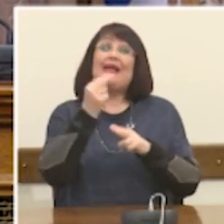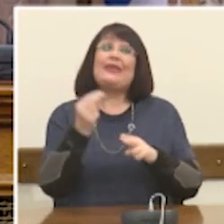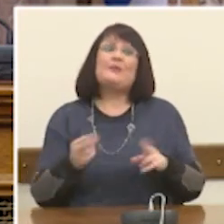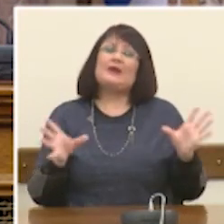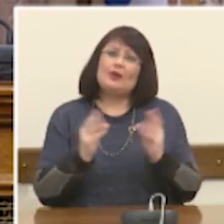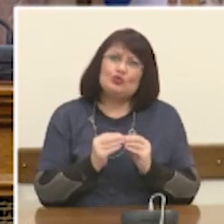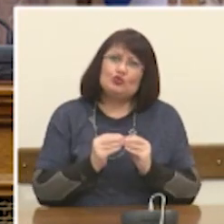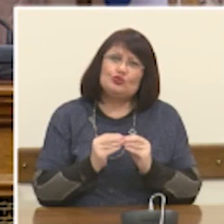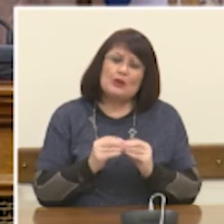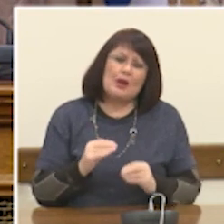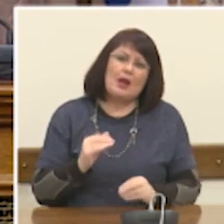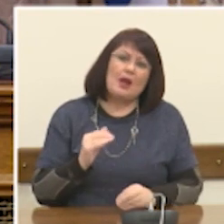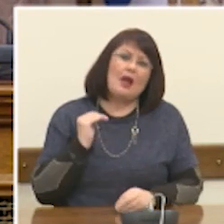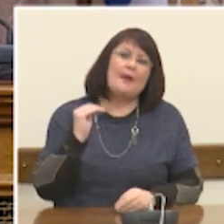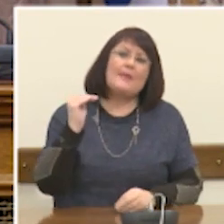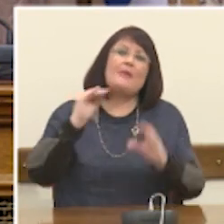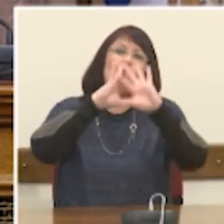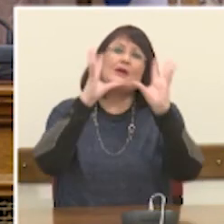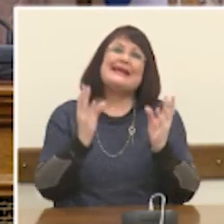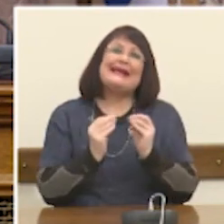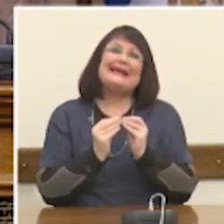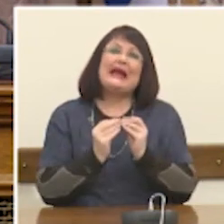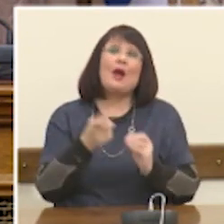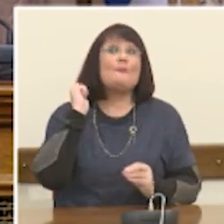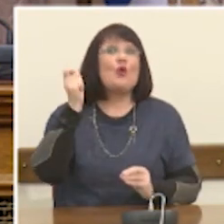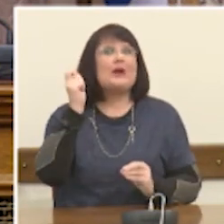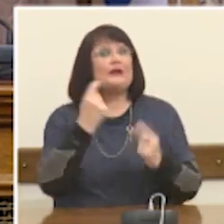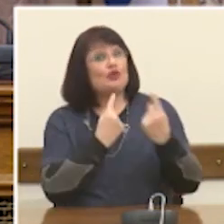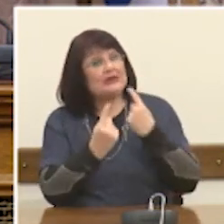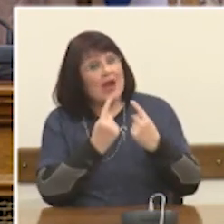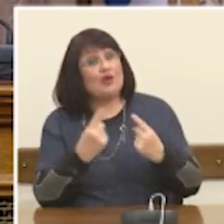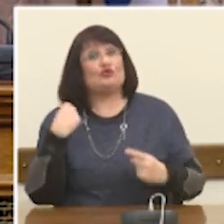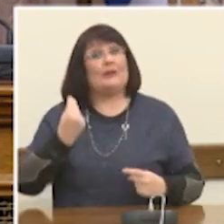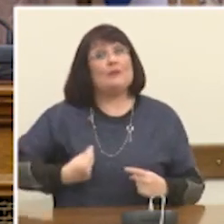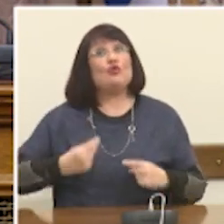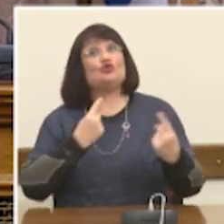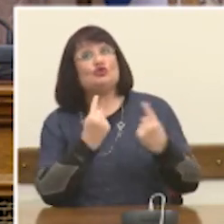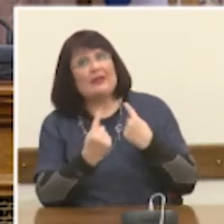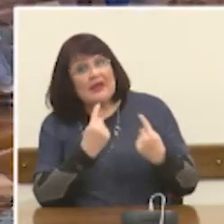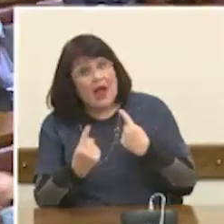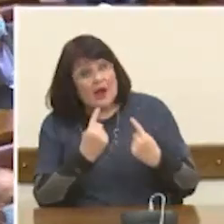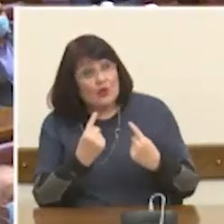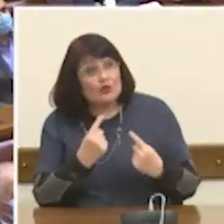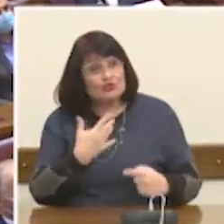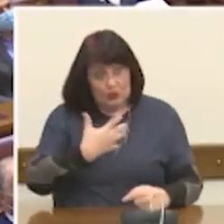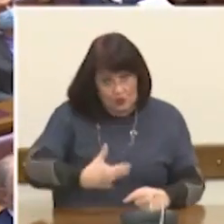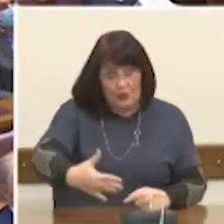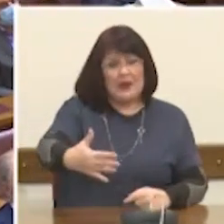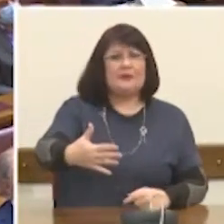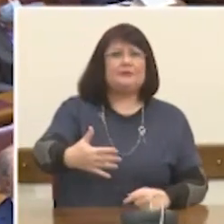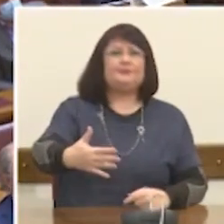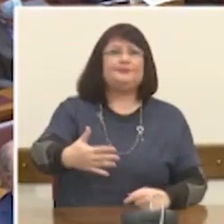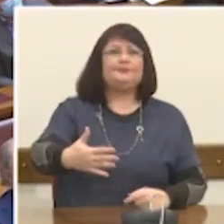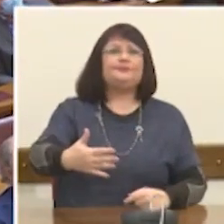επίπεδο συνολικά του πολιτικού διαλόγου, του δημόσιου διαλόγου, σε μια εποχή όπου τα ίδια τα μέσα